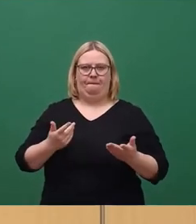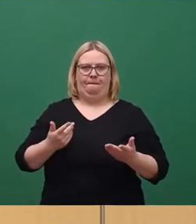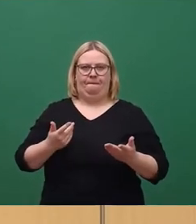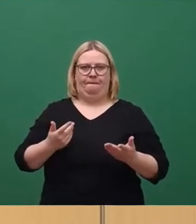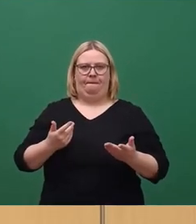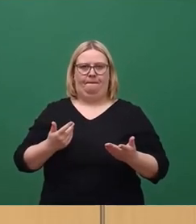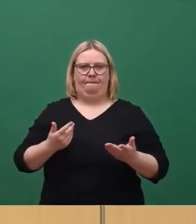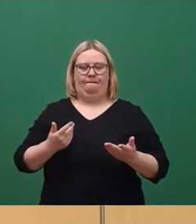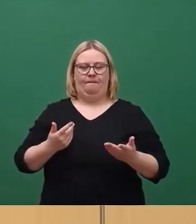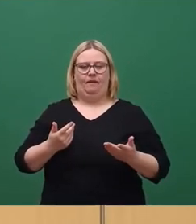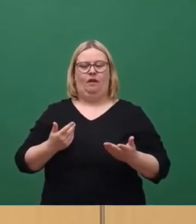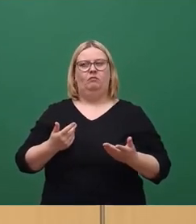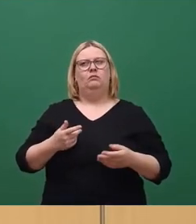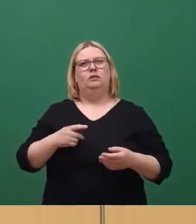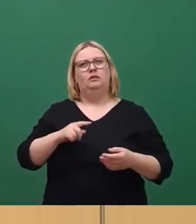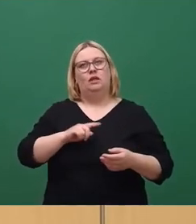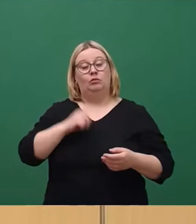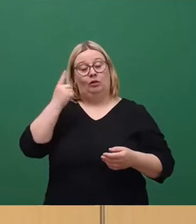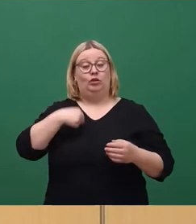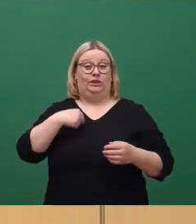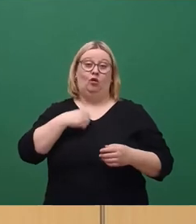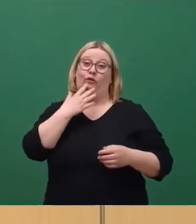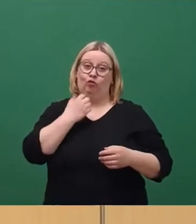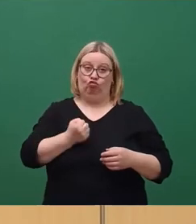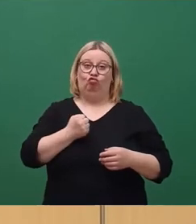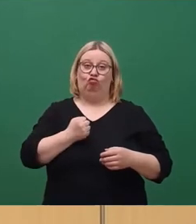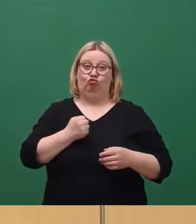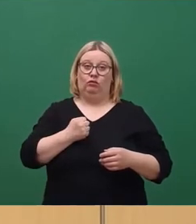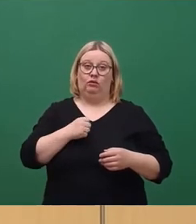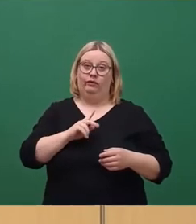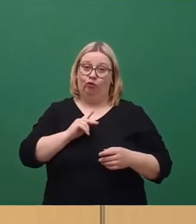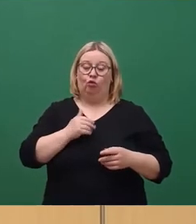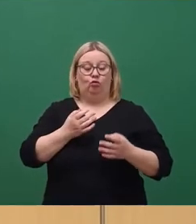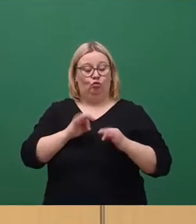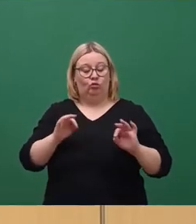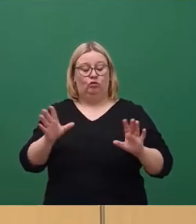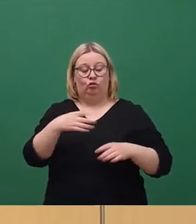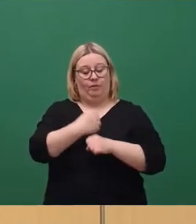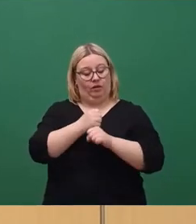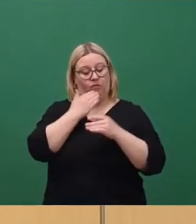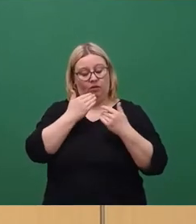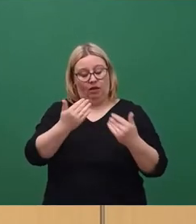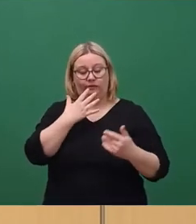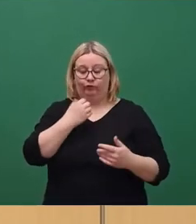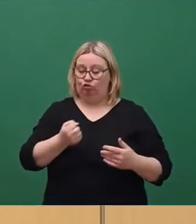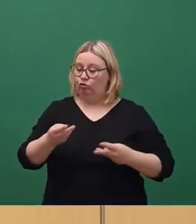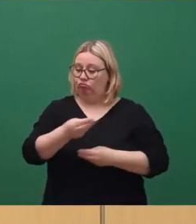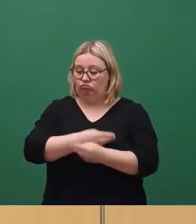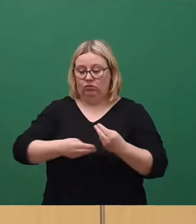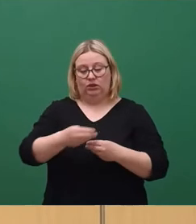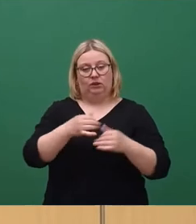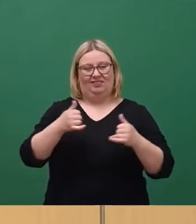Ich finde nun, und auch ich möchte mich ausdrücklich für die sehr konstruktive Zusammenarbeit mit allen beteiligten